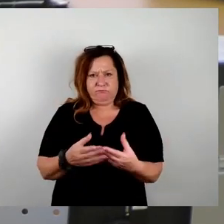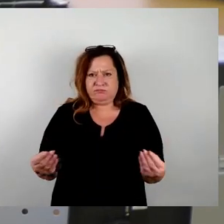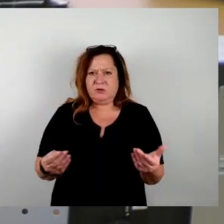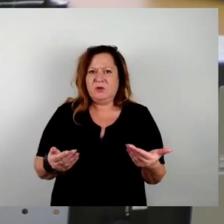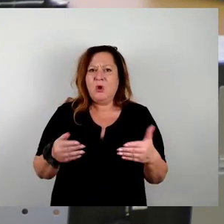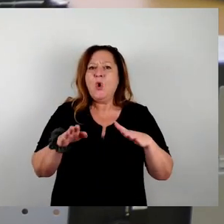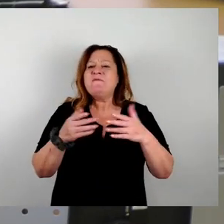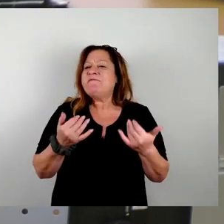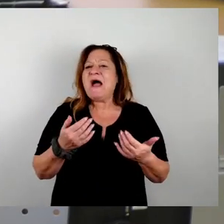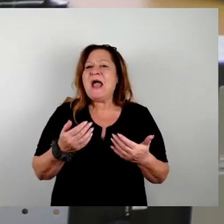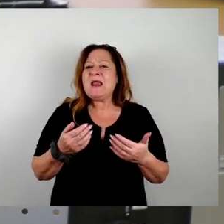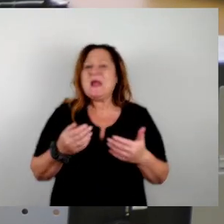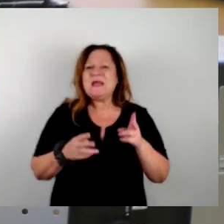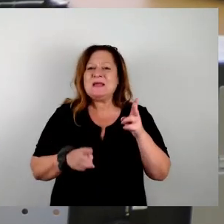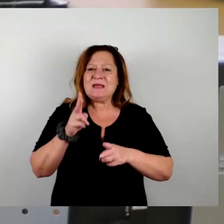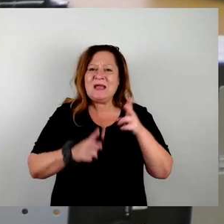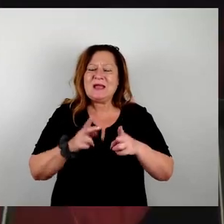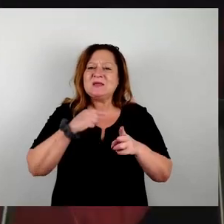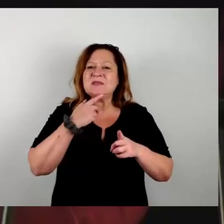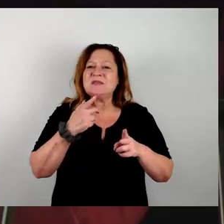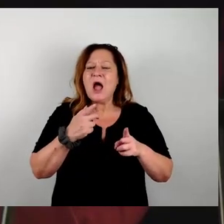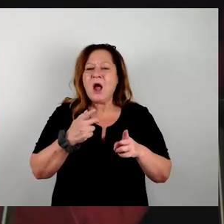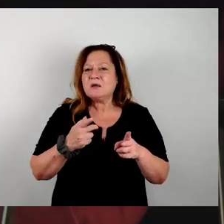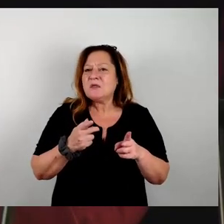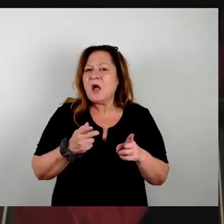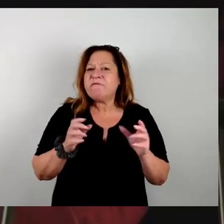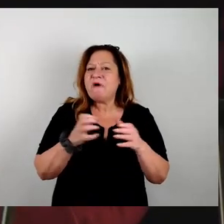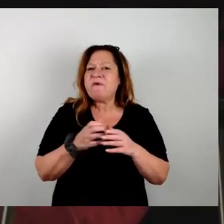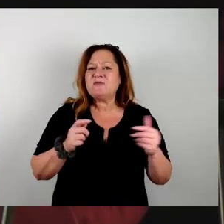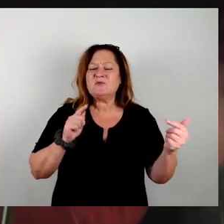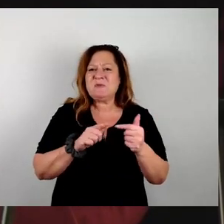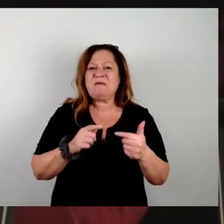dargestellt worden, weil diese ganze Bundesregierung sich im Prinzip vollkommen vergaloppiert hat.